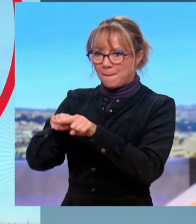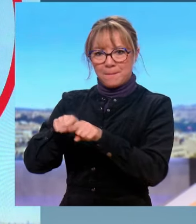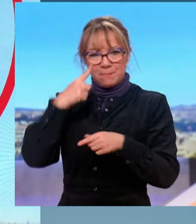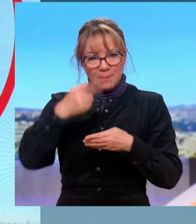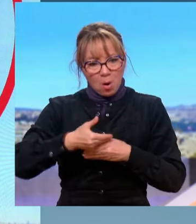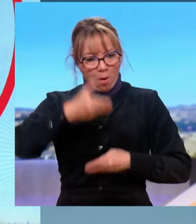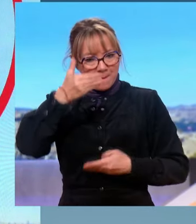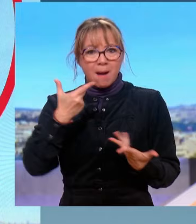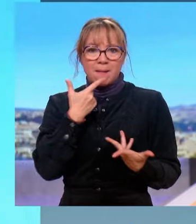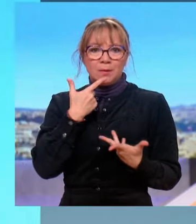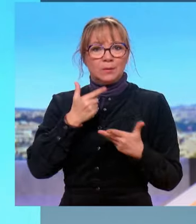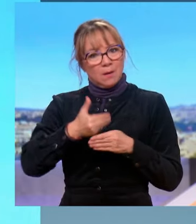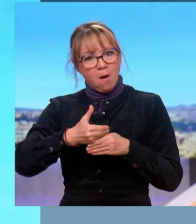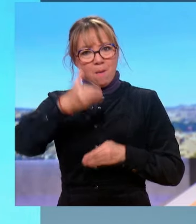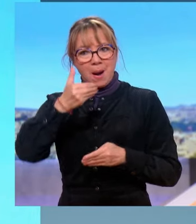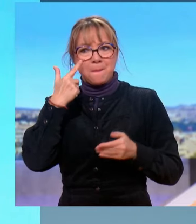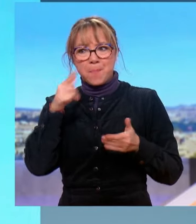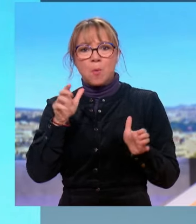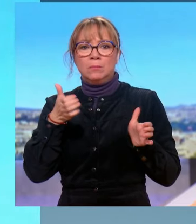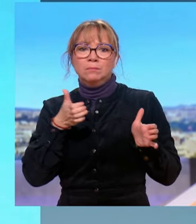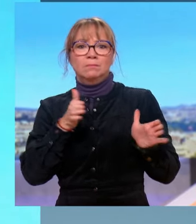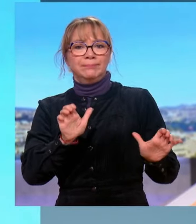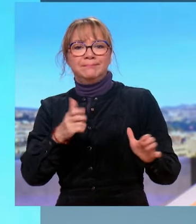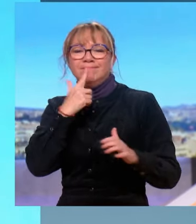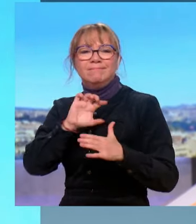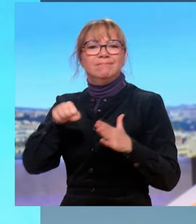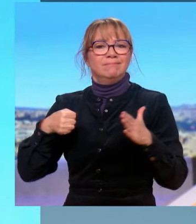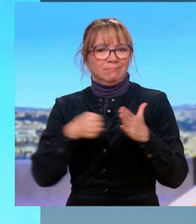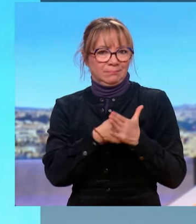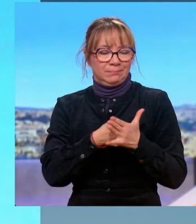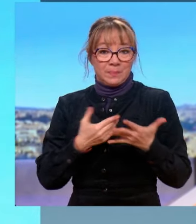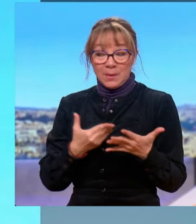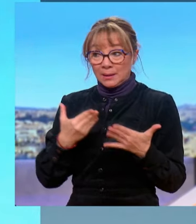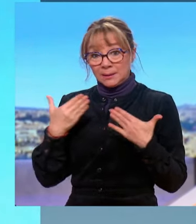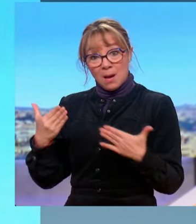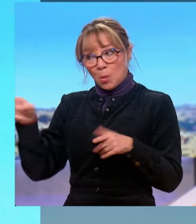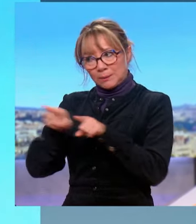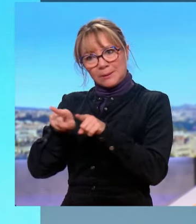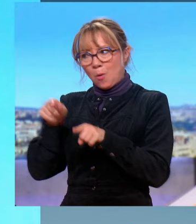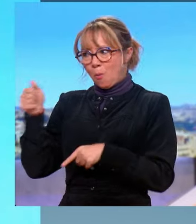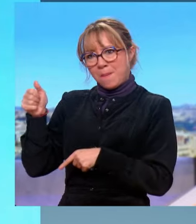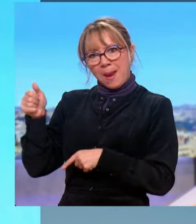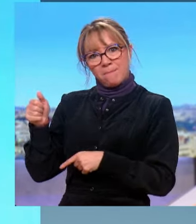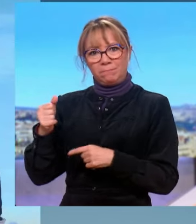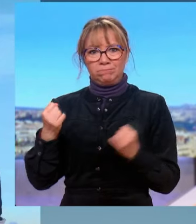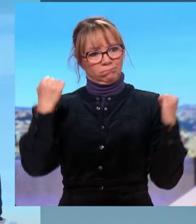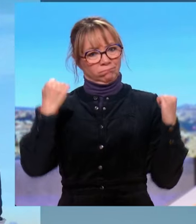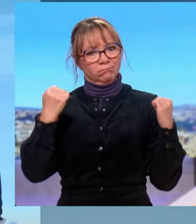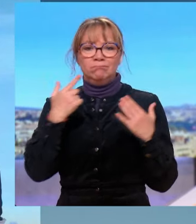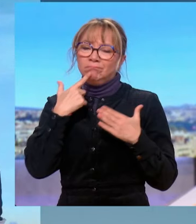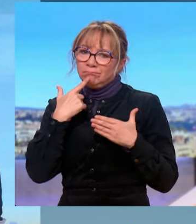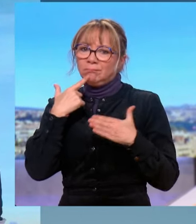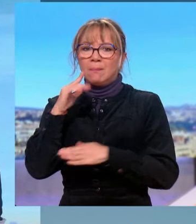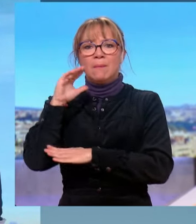les intégristes de tout poil, qui veulent mettre à mal la laïcité. Il est un rempart contre ceux qui visent notre pays, parce que je rappelle que la France est menacée par